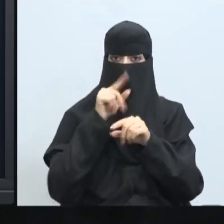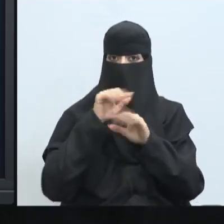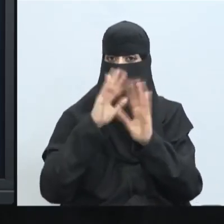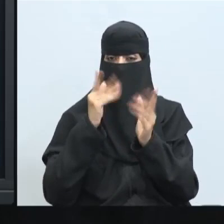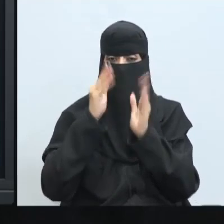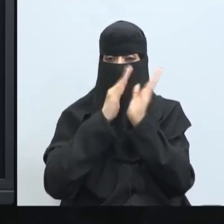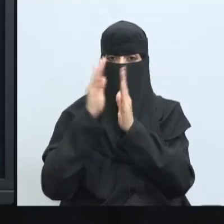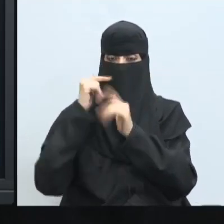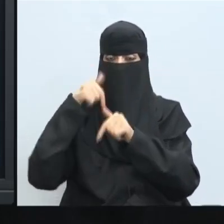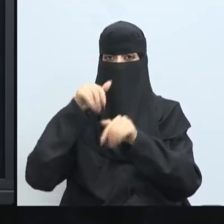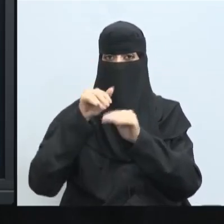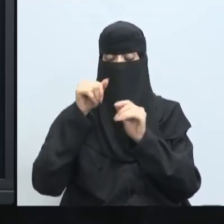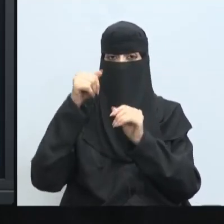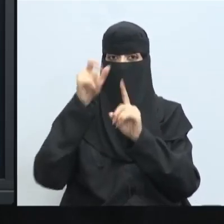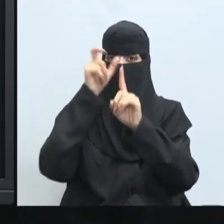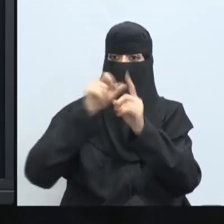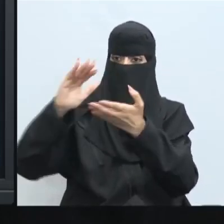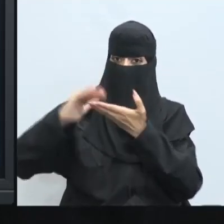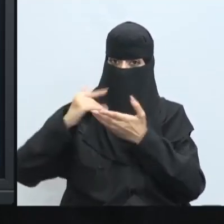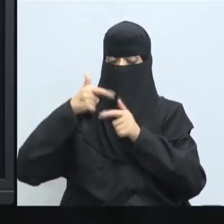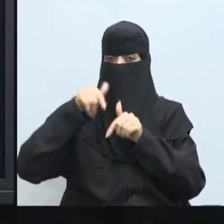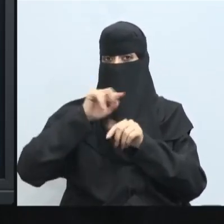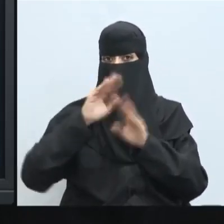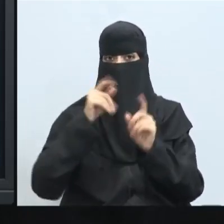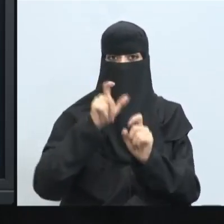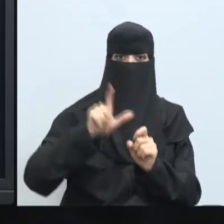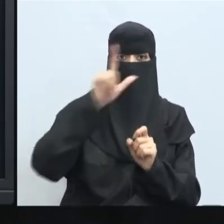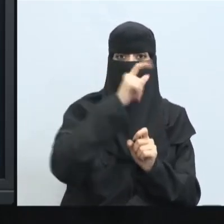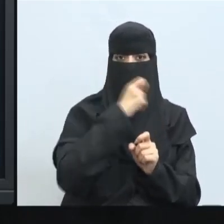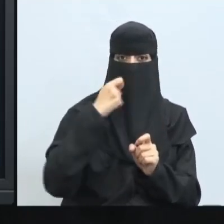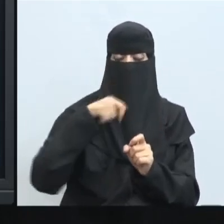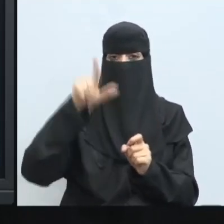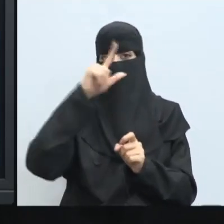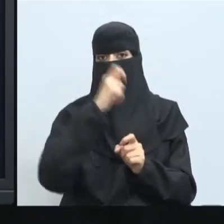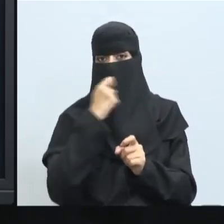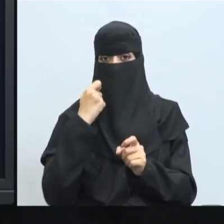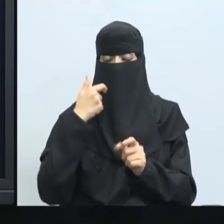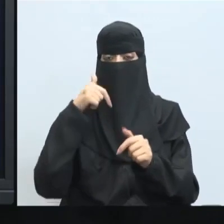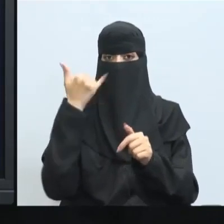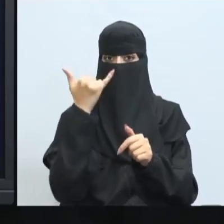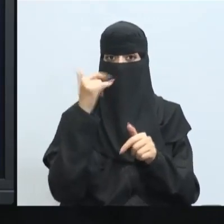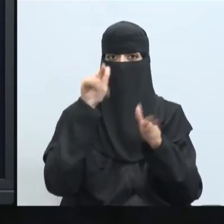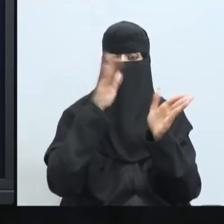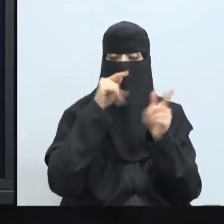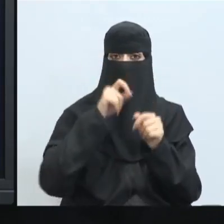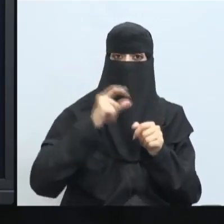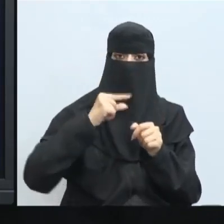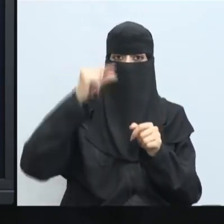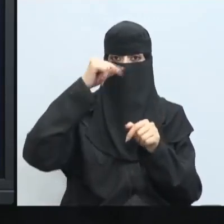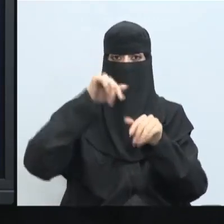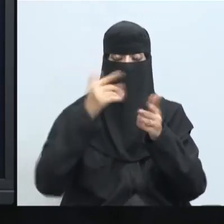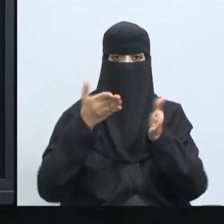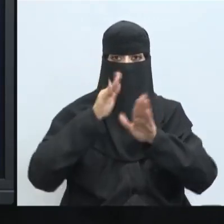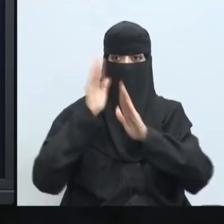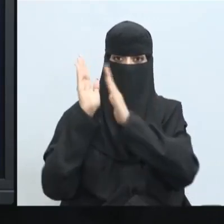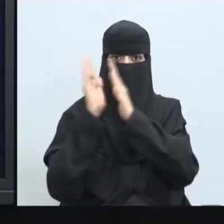المقررات للسكرتارية للمواد الأخرى اللغة الإنجليزية اللغة العربية المواد الإسلامية إذن هناك أكثر من